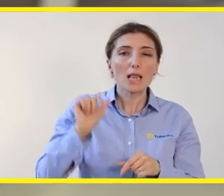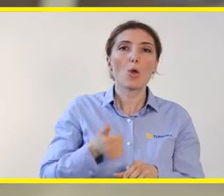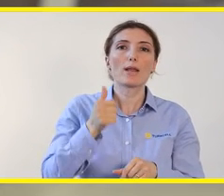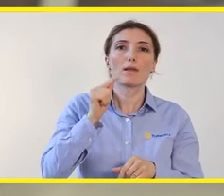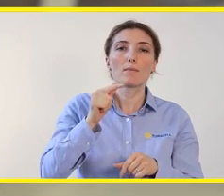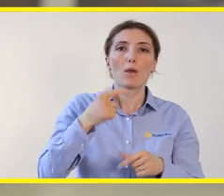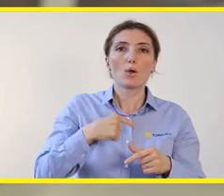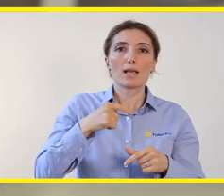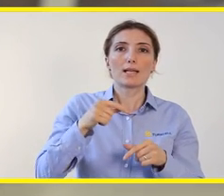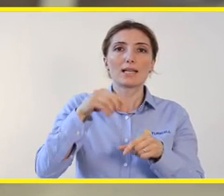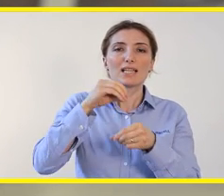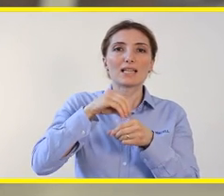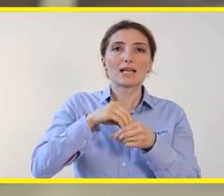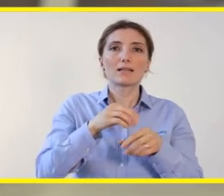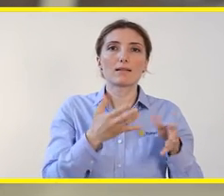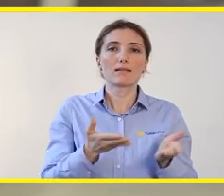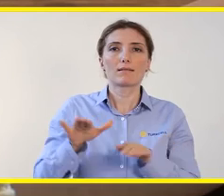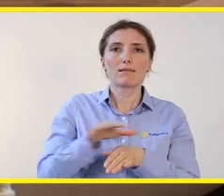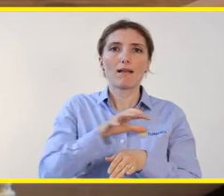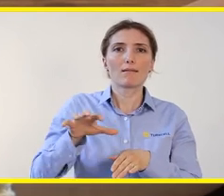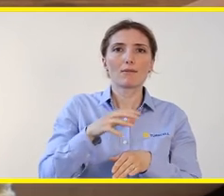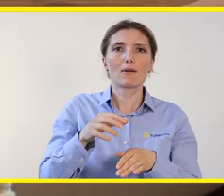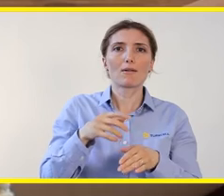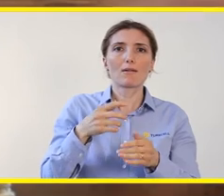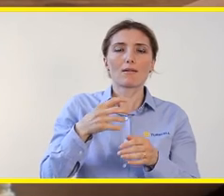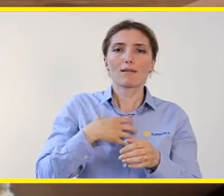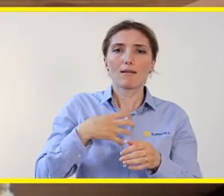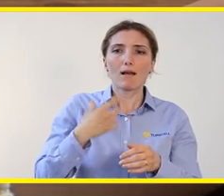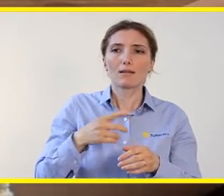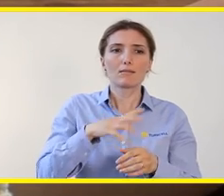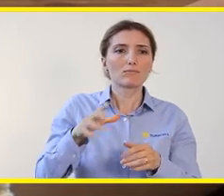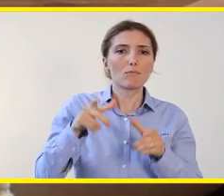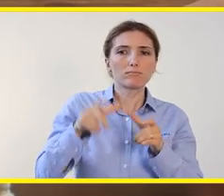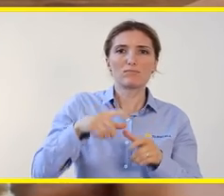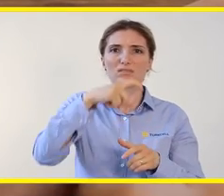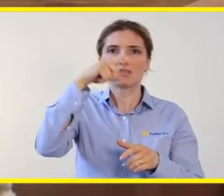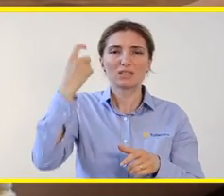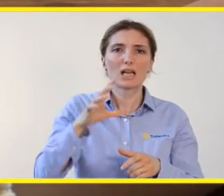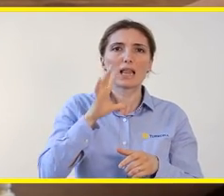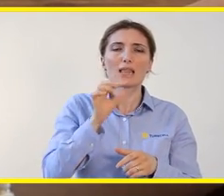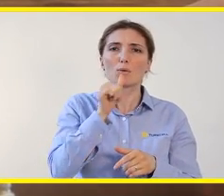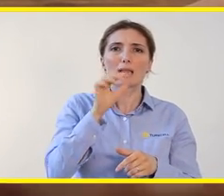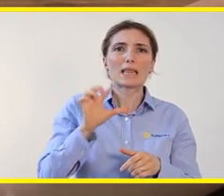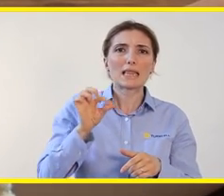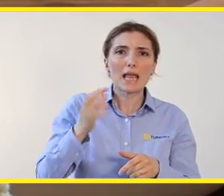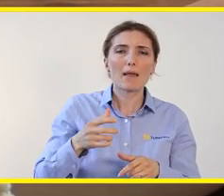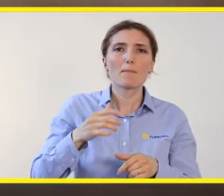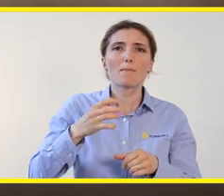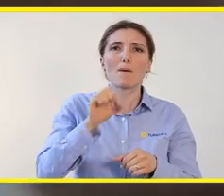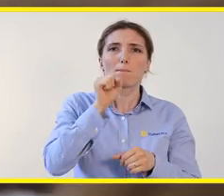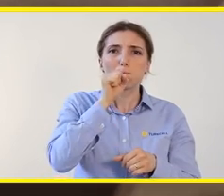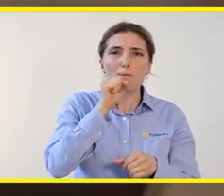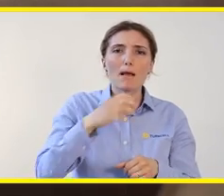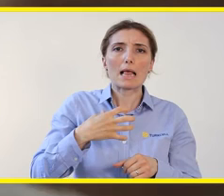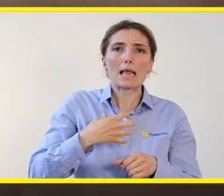T60'ın en önemli bir diğer özelliği ise sensörleri. Üzerindeki sensörler sayesinde ortamdaki sıcaklığı, nemi ve basıncı,